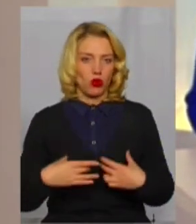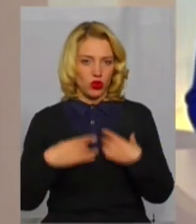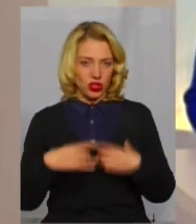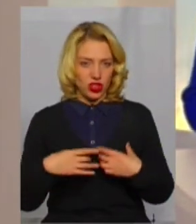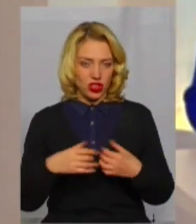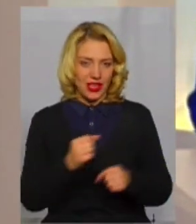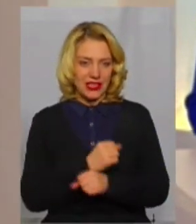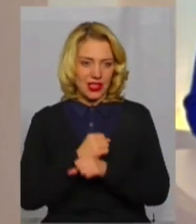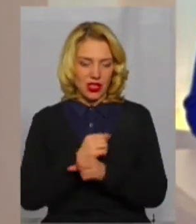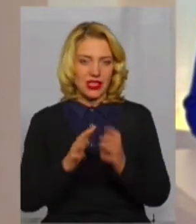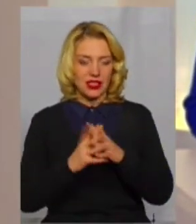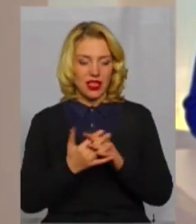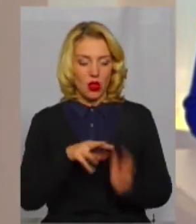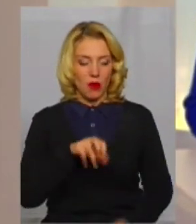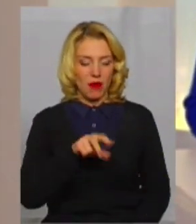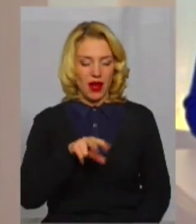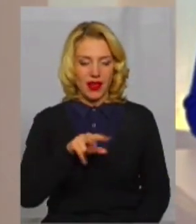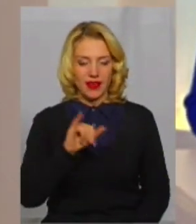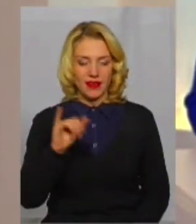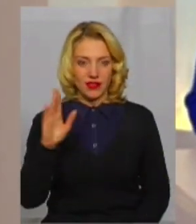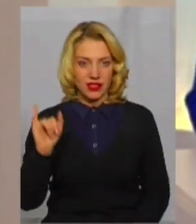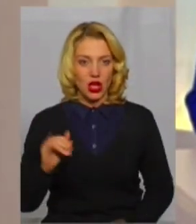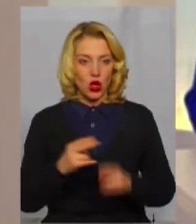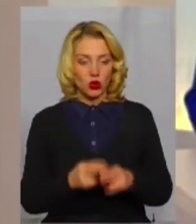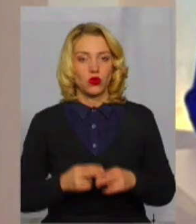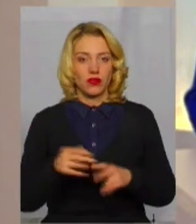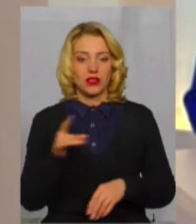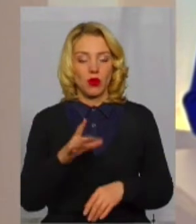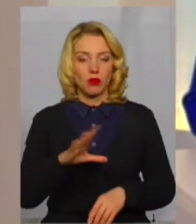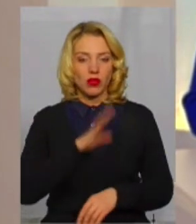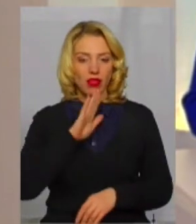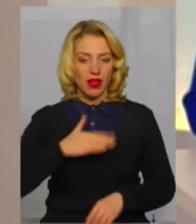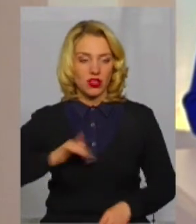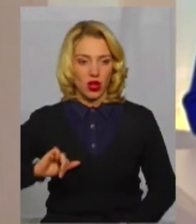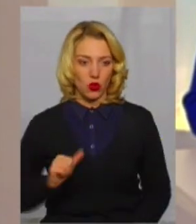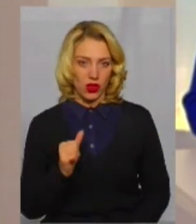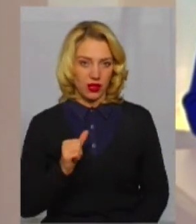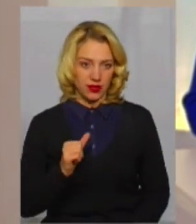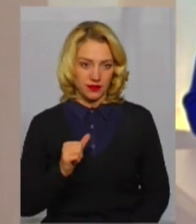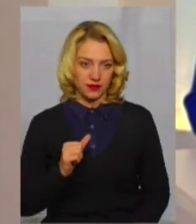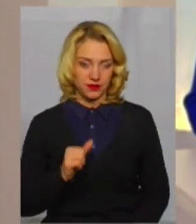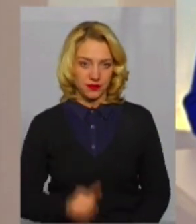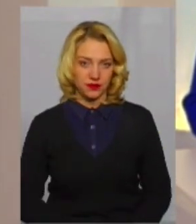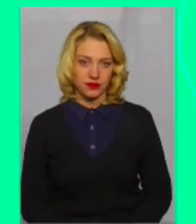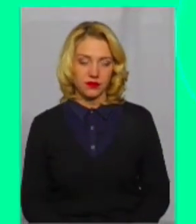У селі Маліївці Дунаєвецького району побувала наша колега Неля Шпулак.